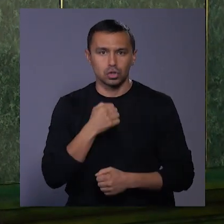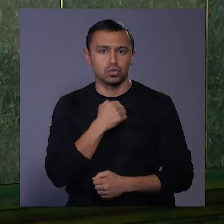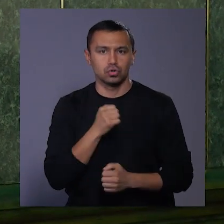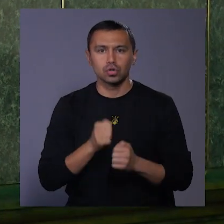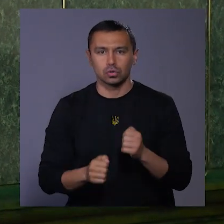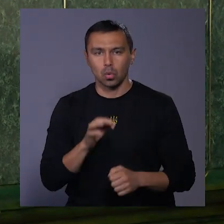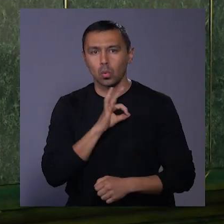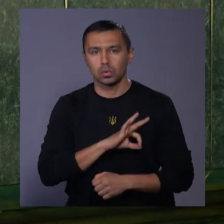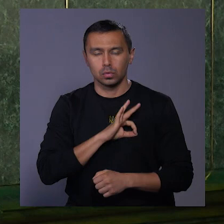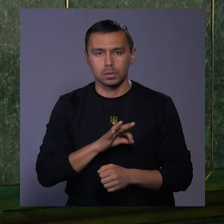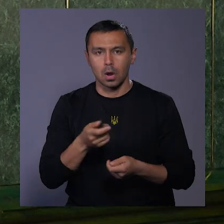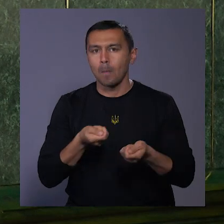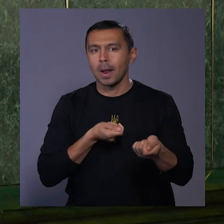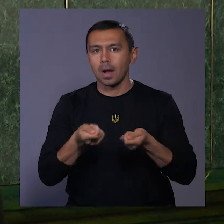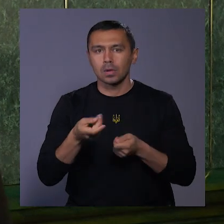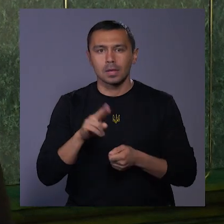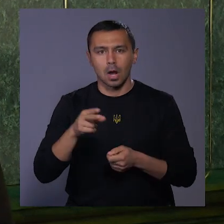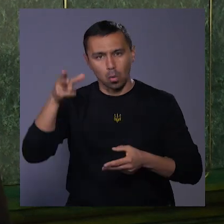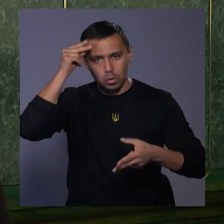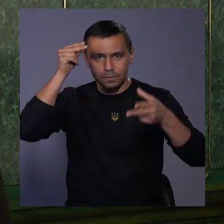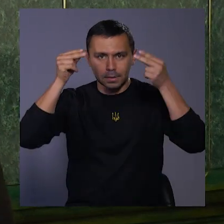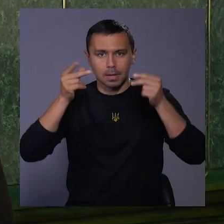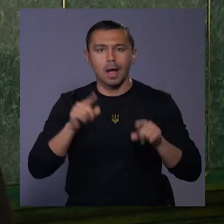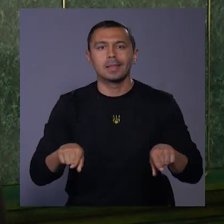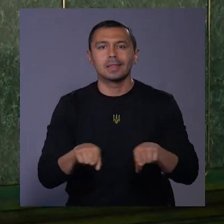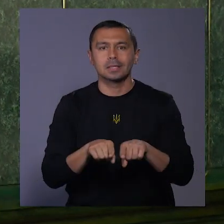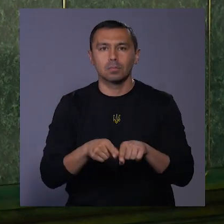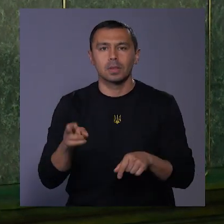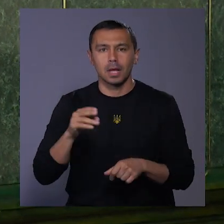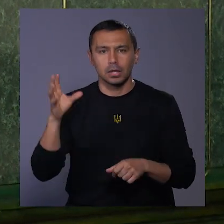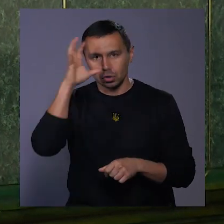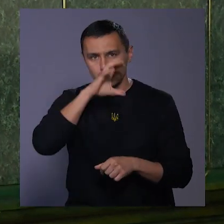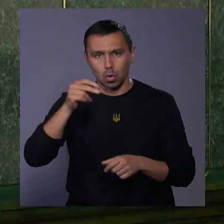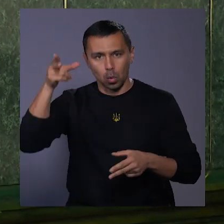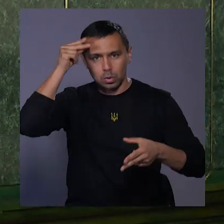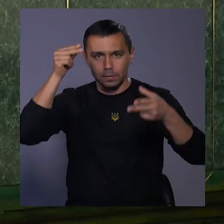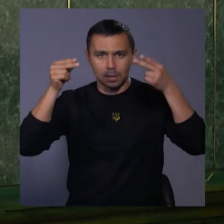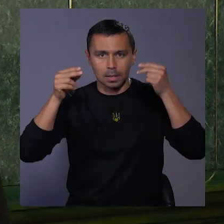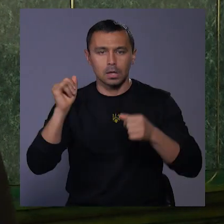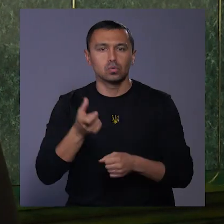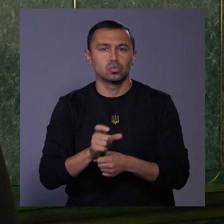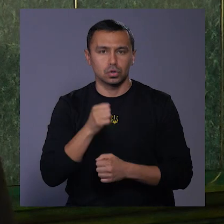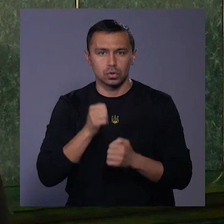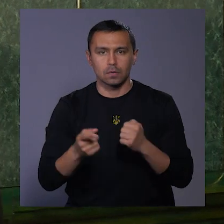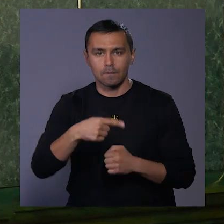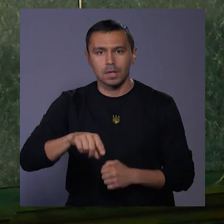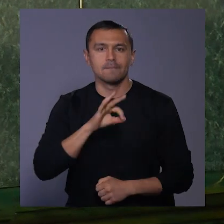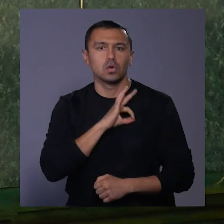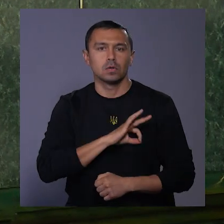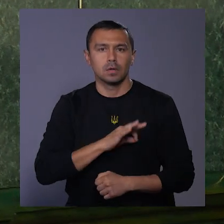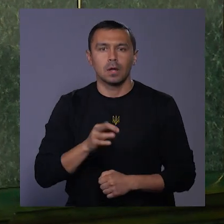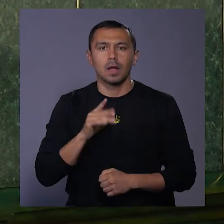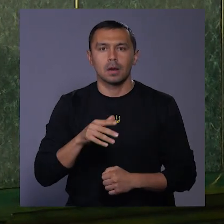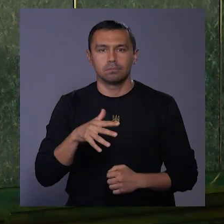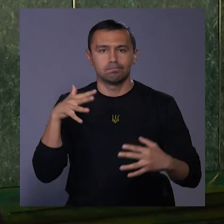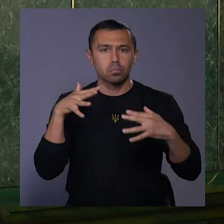користуються оператори і для розвідки, так само для нічної розвідки. Ну і дуже часто вони використовуються навіть як